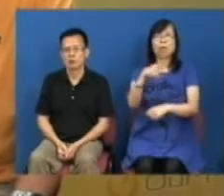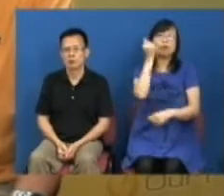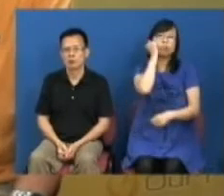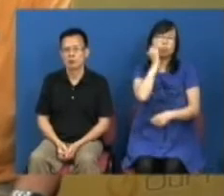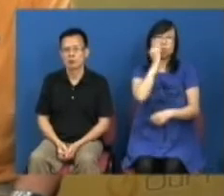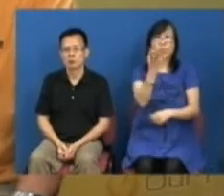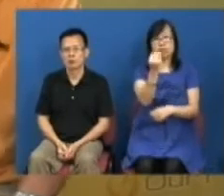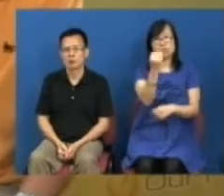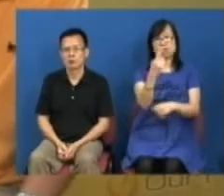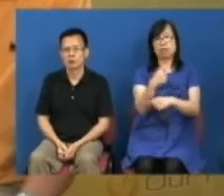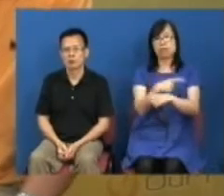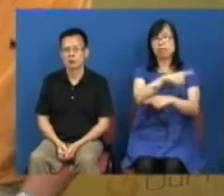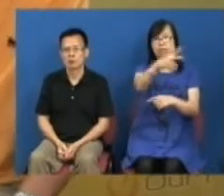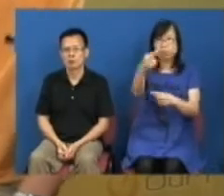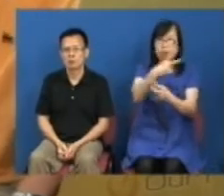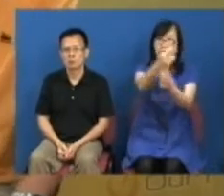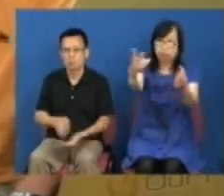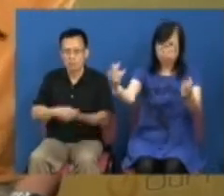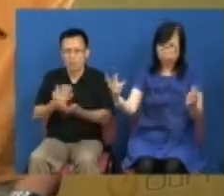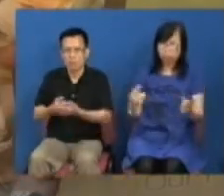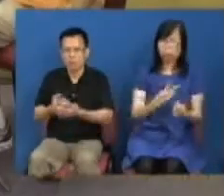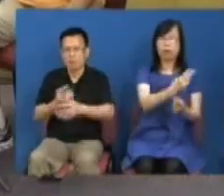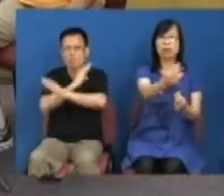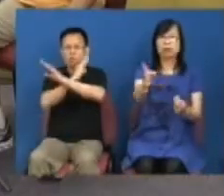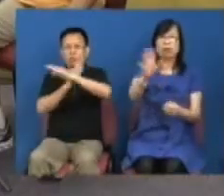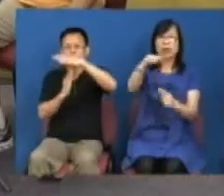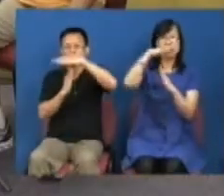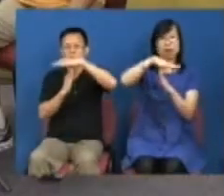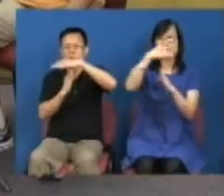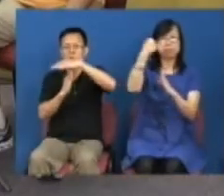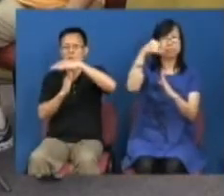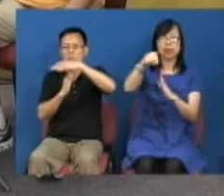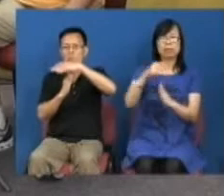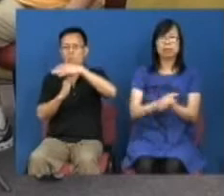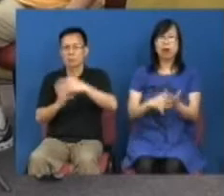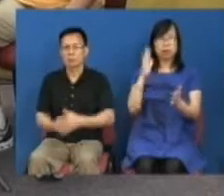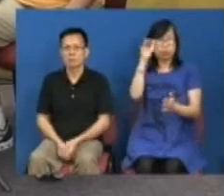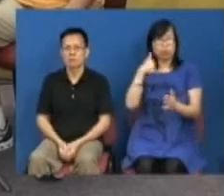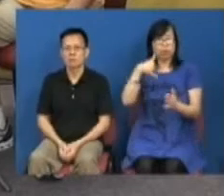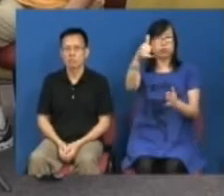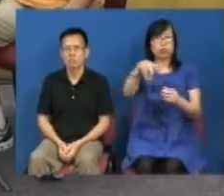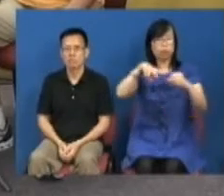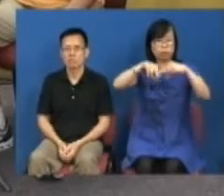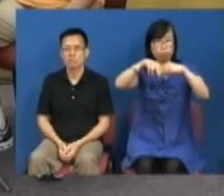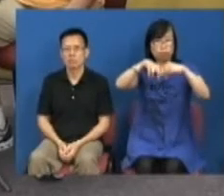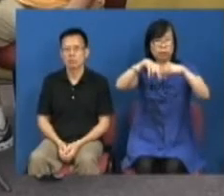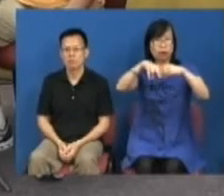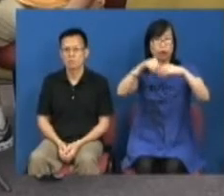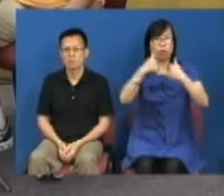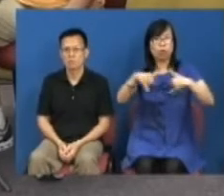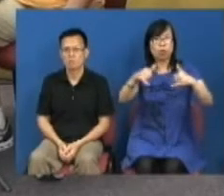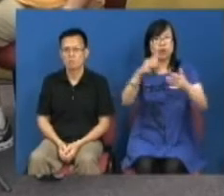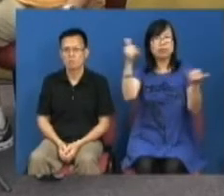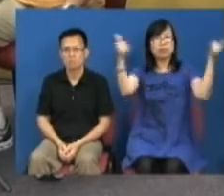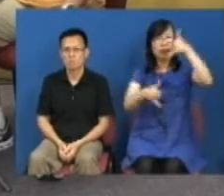分钟才游完花圆但是不准停留不准停留才去到足球场那里开始集合都未开始出发